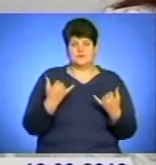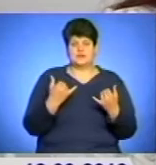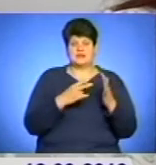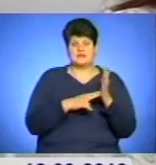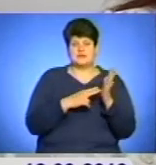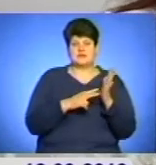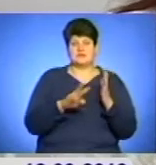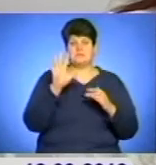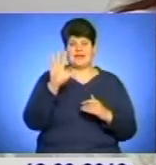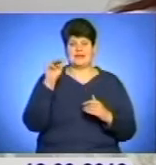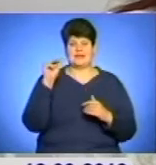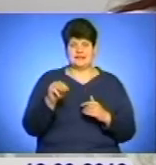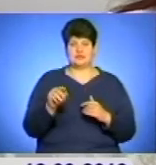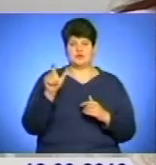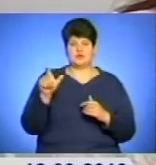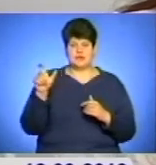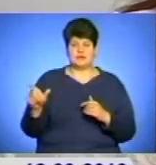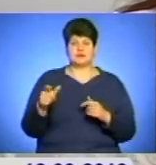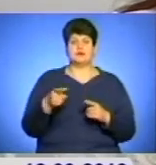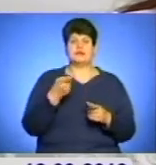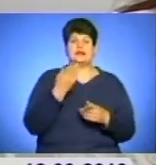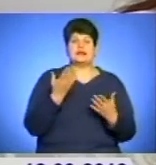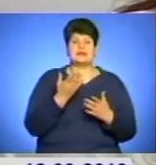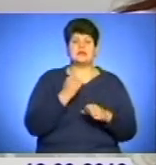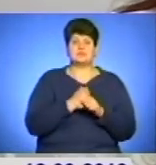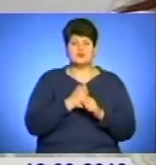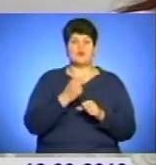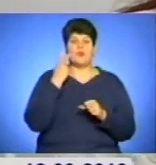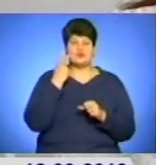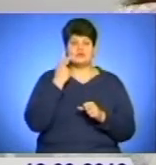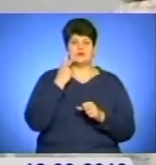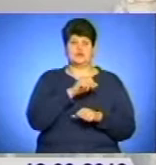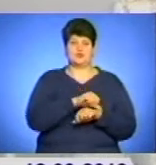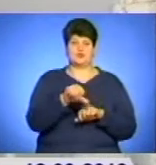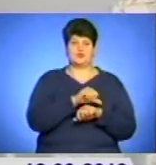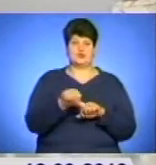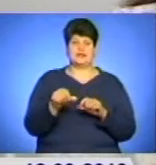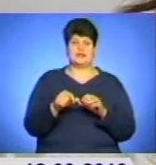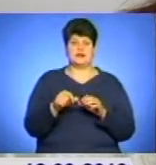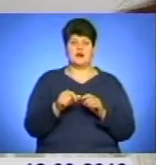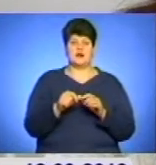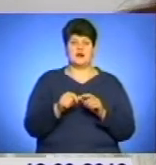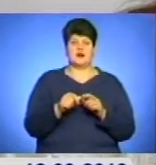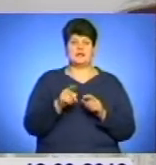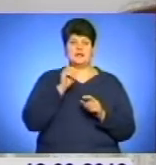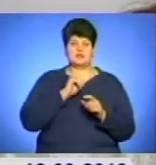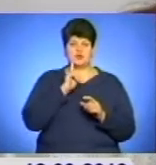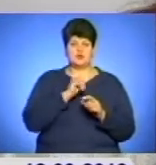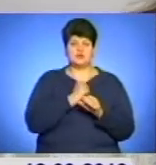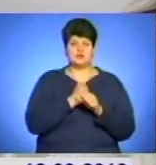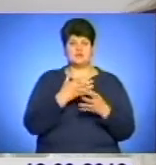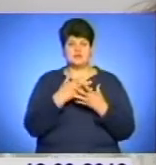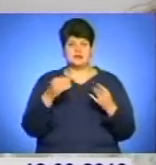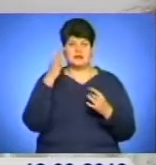тисяч осіб – це, можливо, ті, які працюють постійно за кордоном. сезонні, такі літні, осінні, весняні періоди,